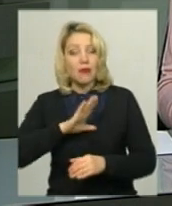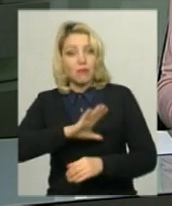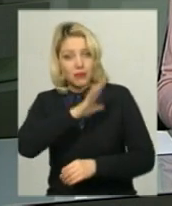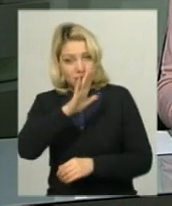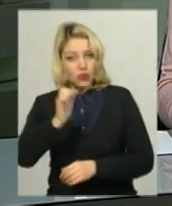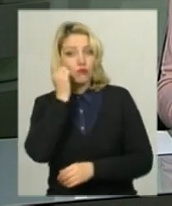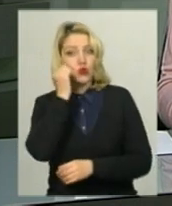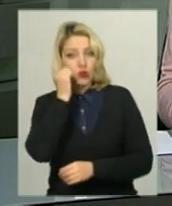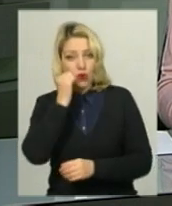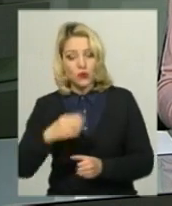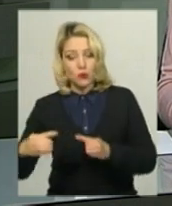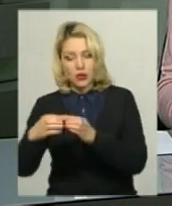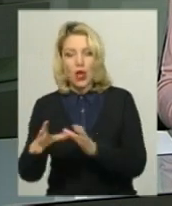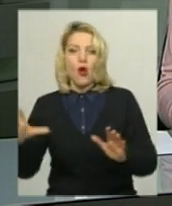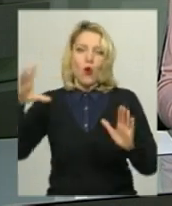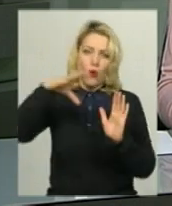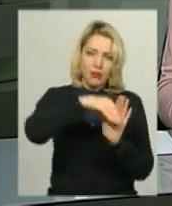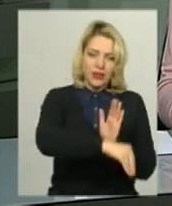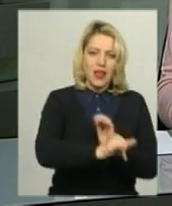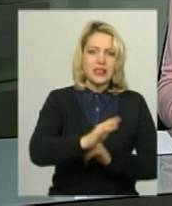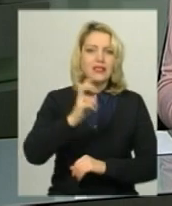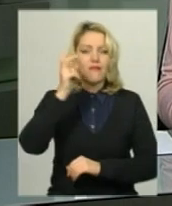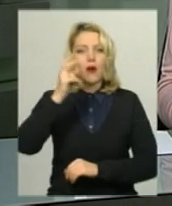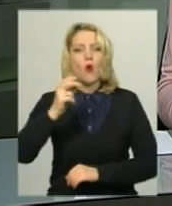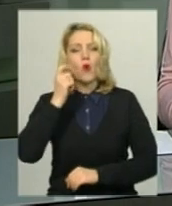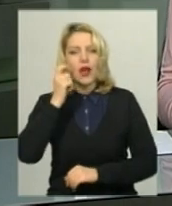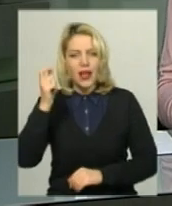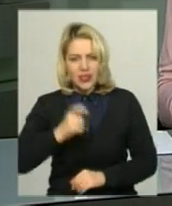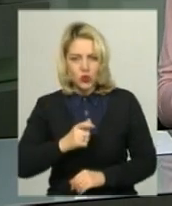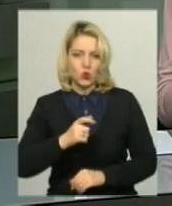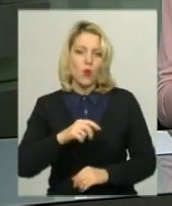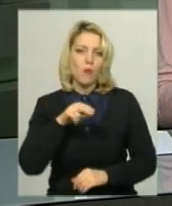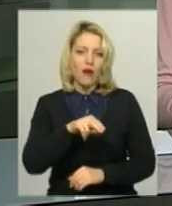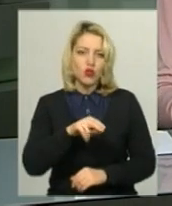патріархату, об'єдналась з Українською помісною православною церквою.